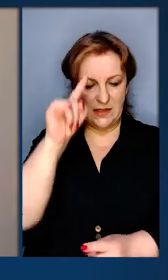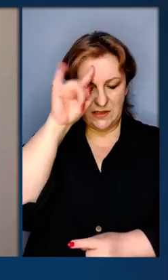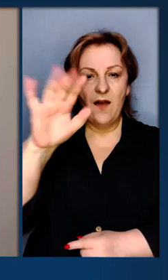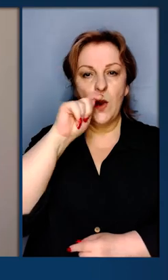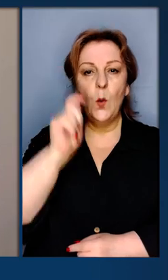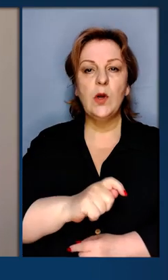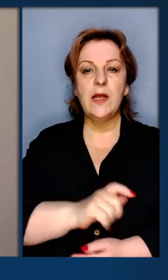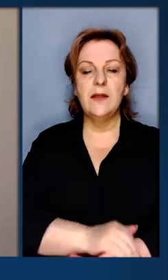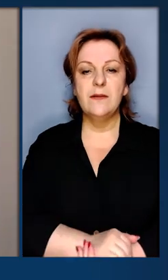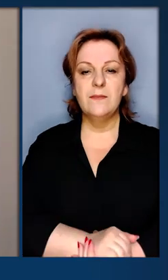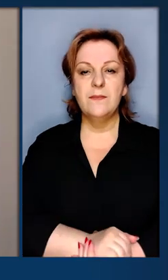і влучність. Слава Україні!